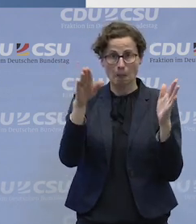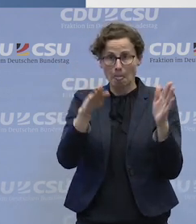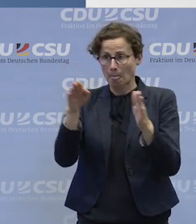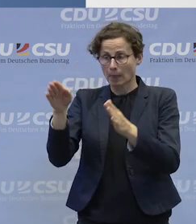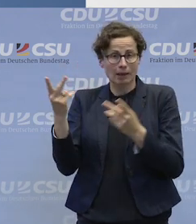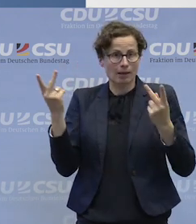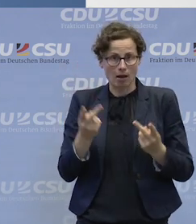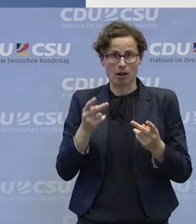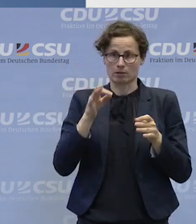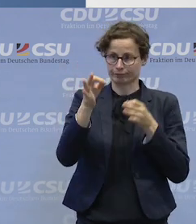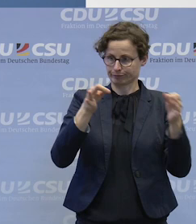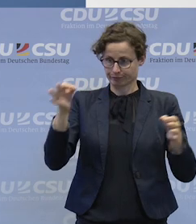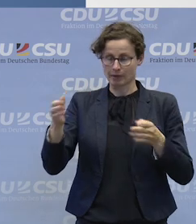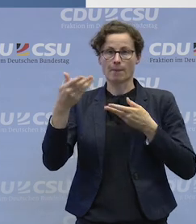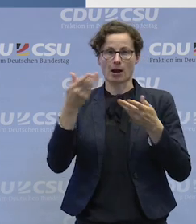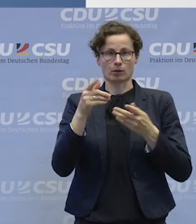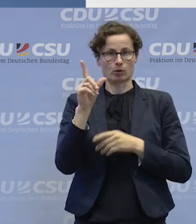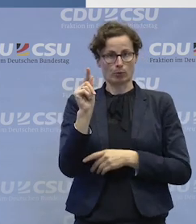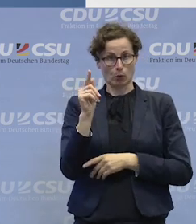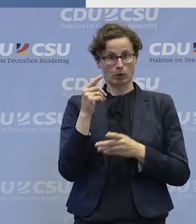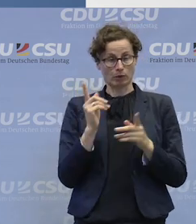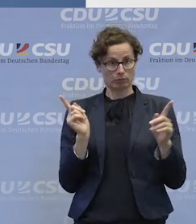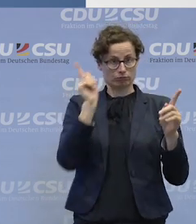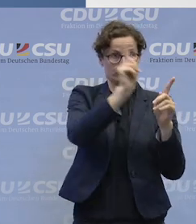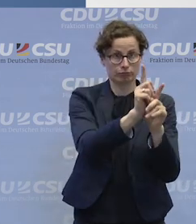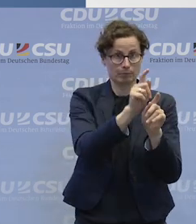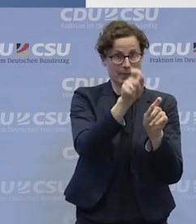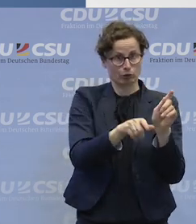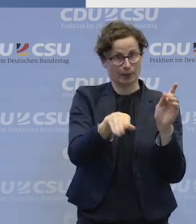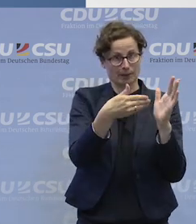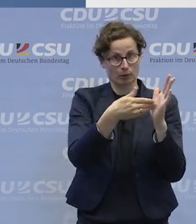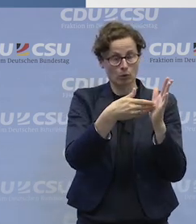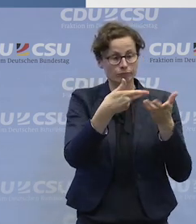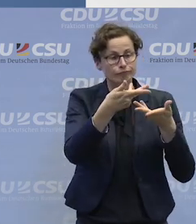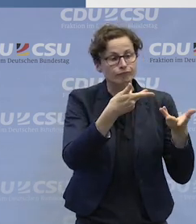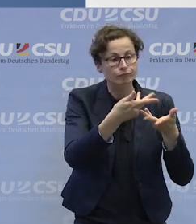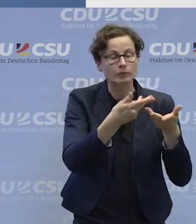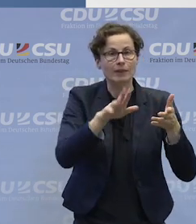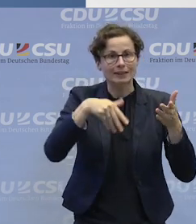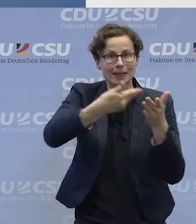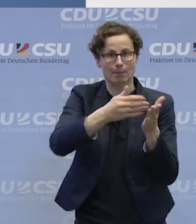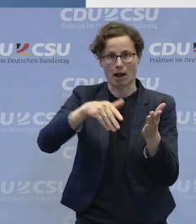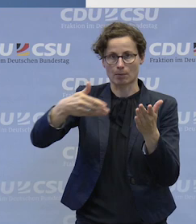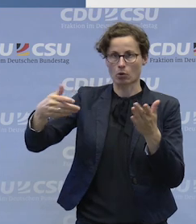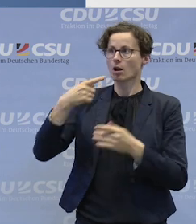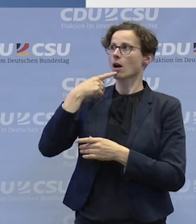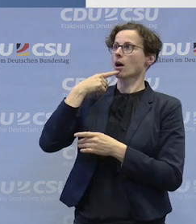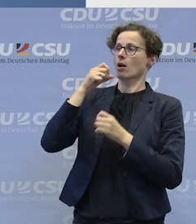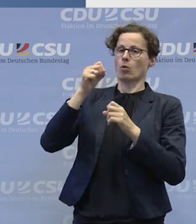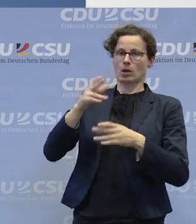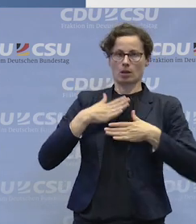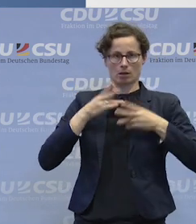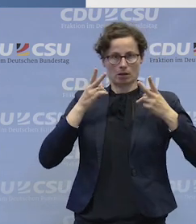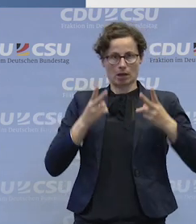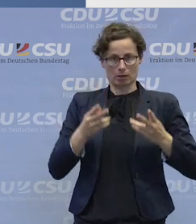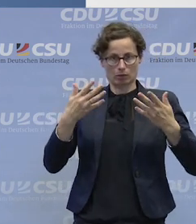weiß, was kann ich einfordern und wo bekomme ich das, was notwendig ist als Unterstützung innerhalb der Eingliederungshilfe.